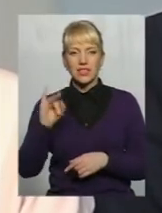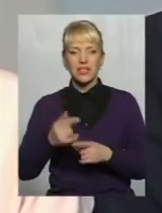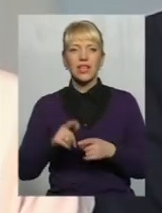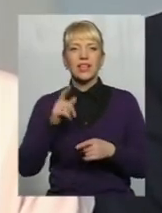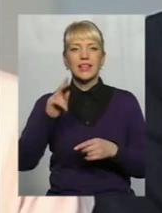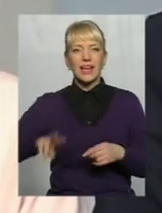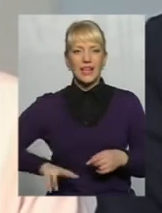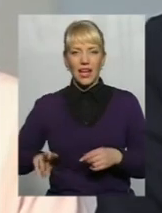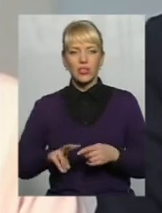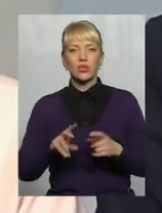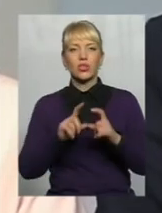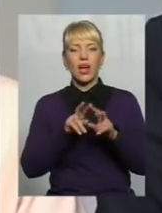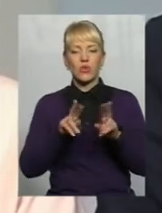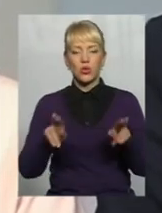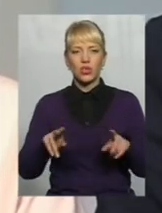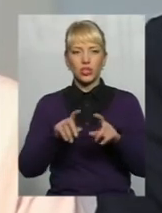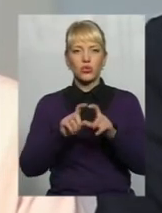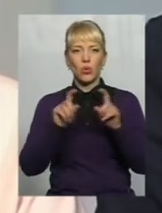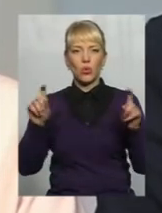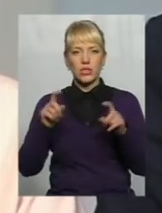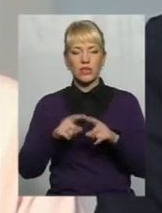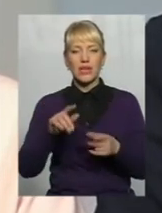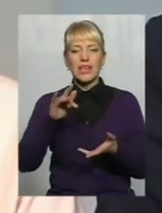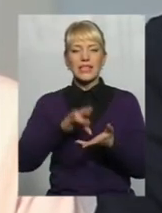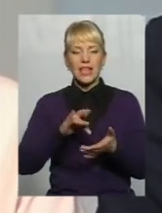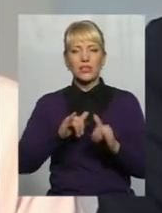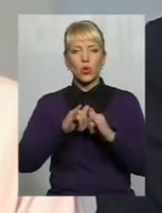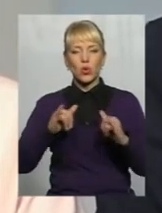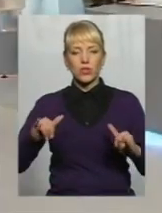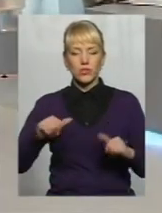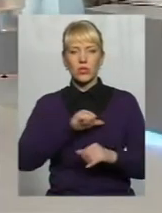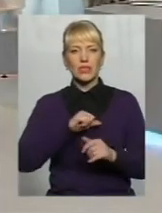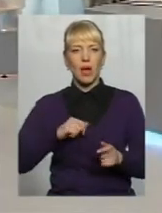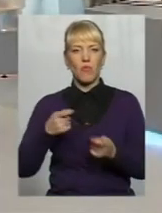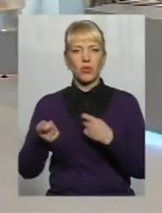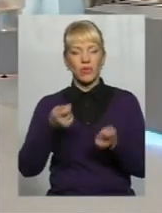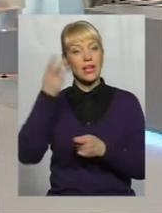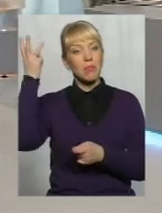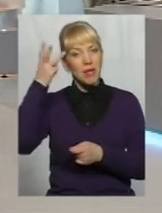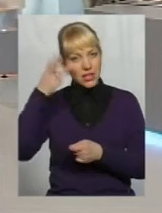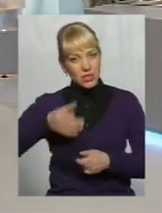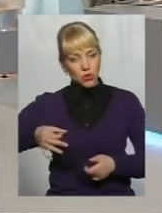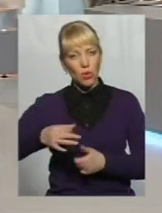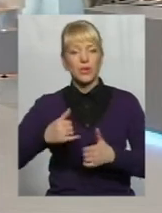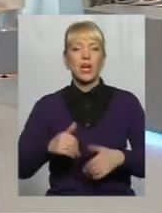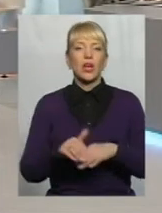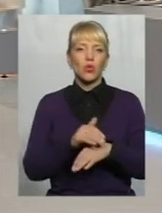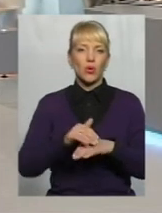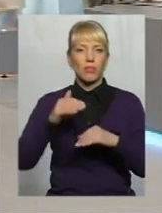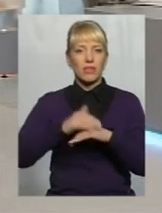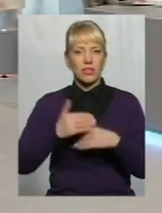аналогічної установи Центр розвитку місцевого самоврядування вже у Хмельницькій області Доброго здоров'я, шановні гості Власне,